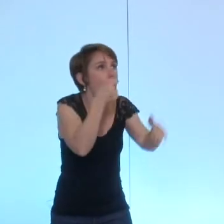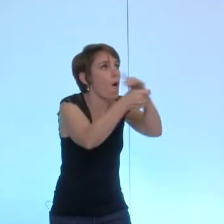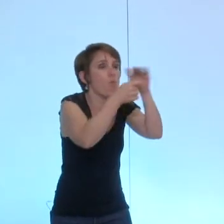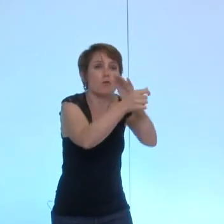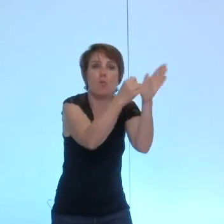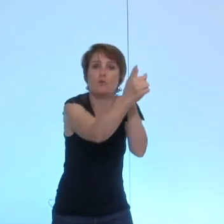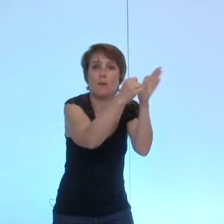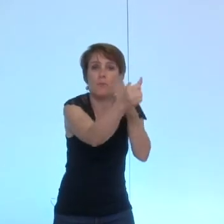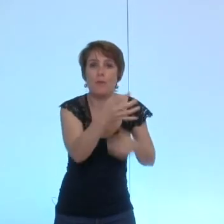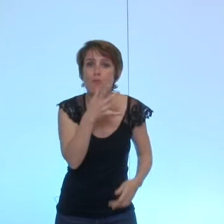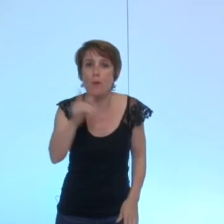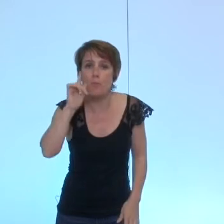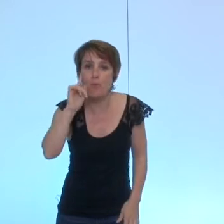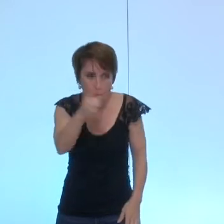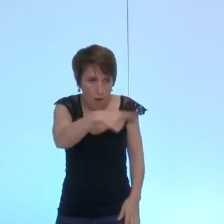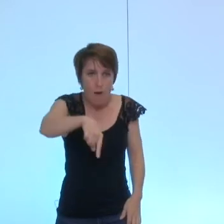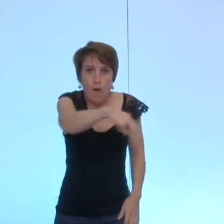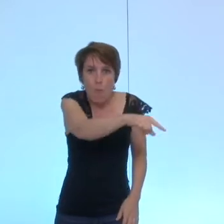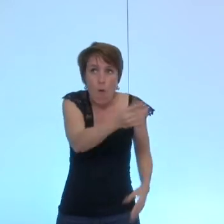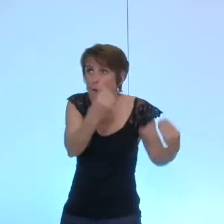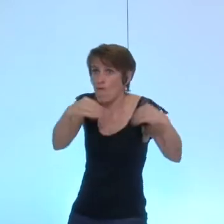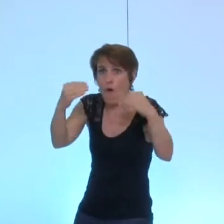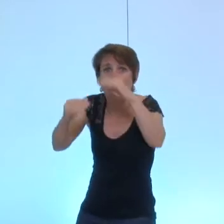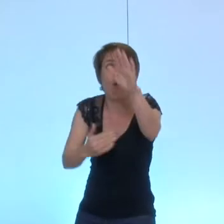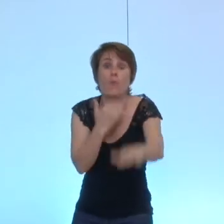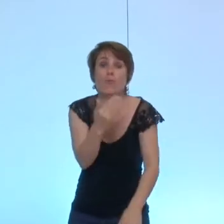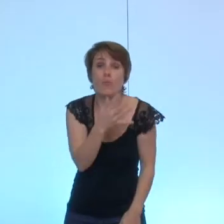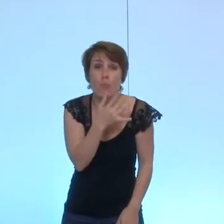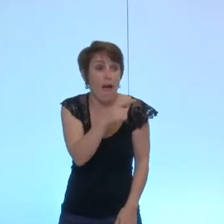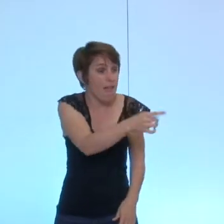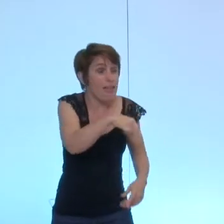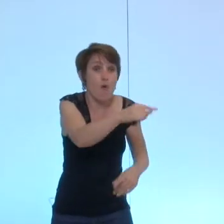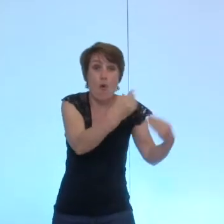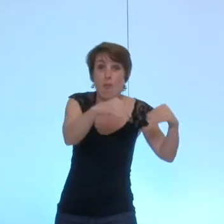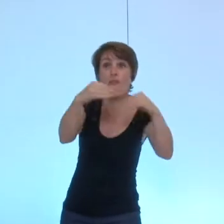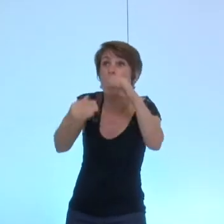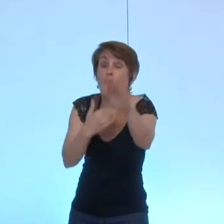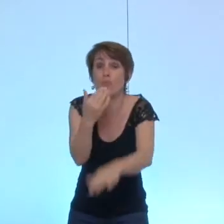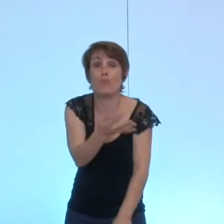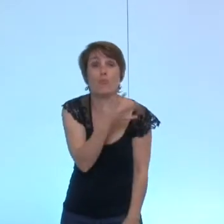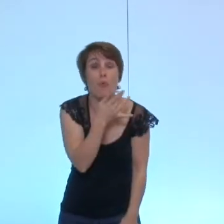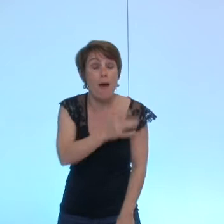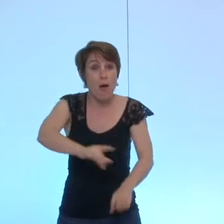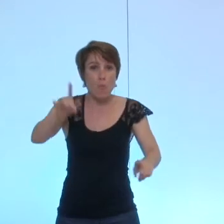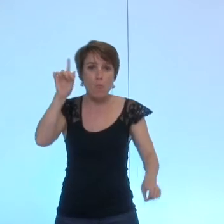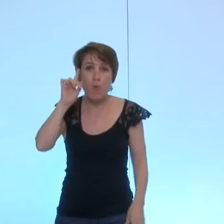et bien pour une raison fort simple c'est qu'ils ne peuvent plus vendre et pourquoi est-ce qu'ils ne peuvent plus vendre mes chers collègues c'est parce qu'il y a malheureusement notre chère